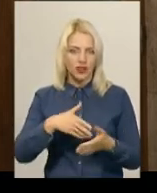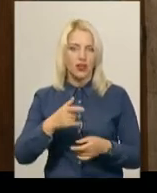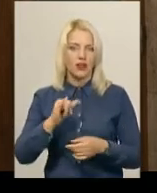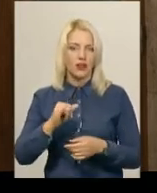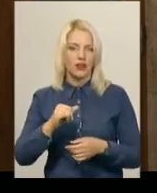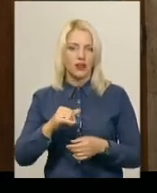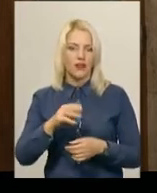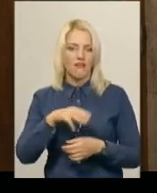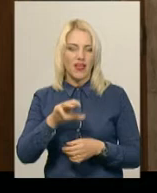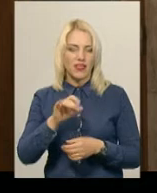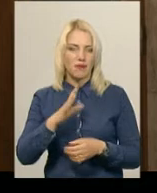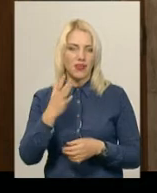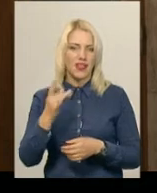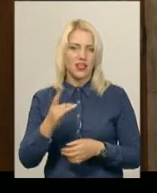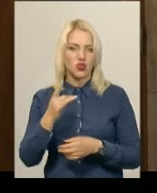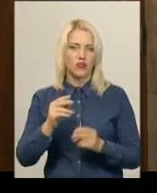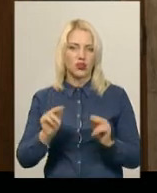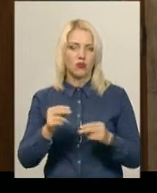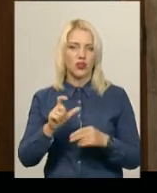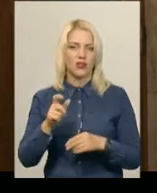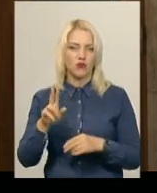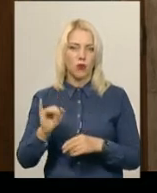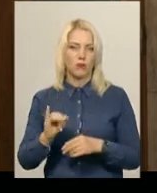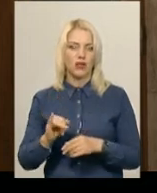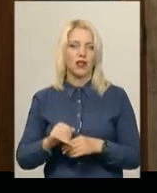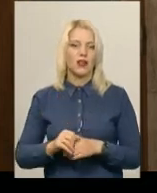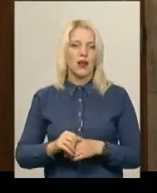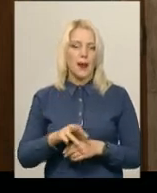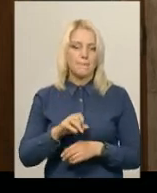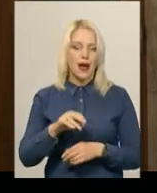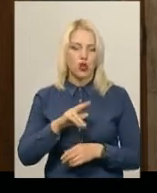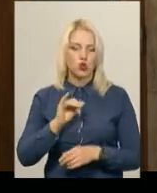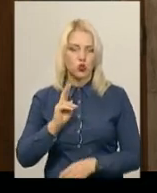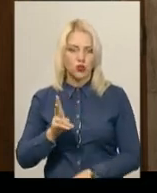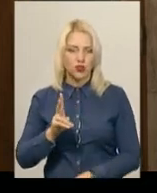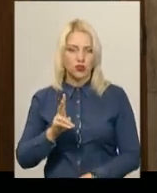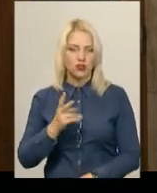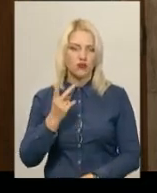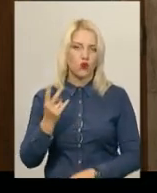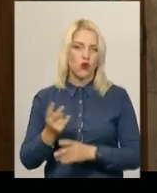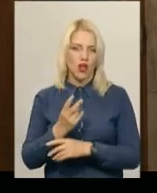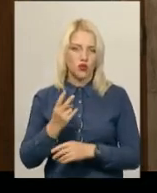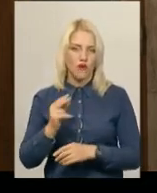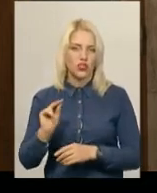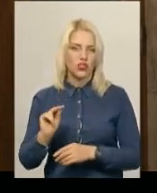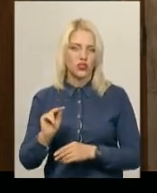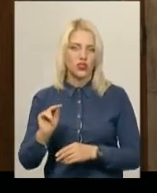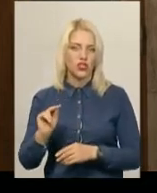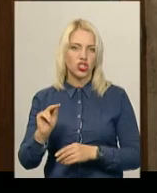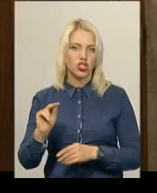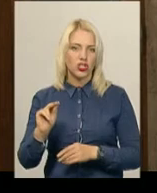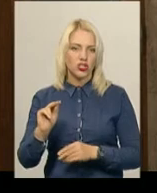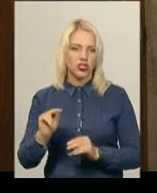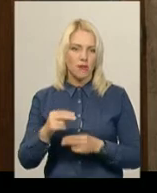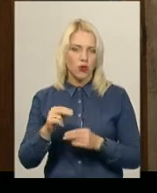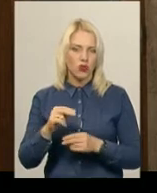'ятиразовим чемпіоном Європи, Марчук Іван Тон став серед юнаків дворазовим чемпіоном Європи. Це